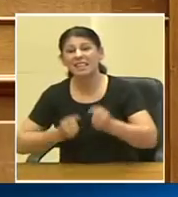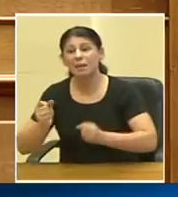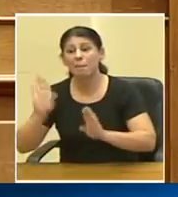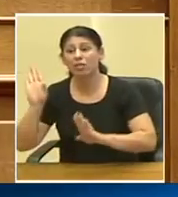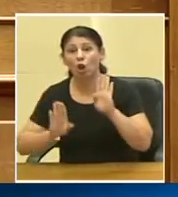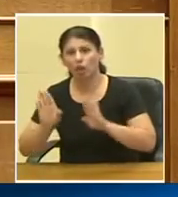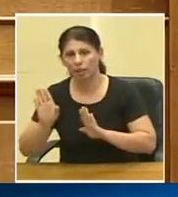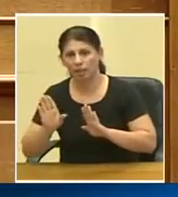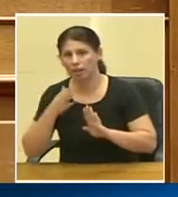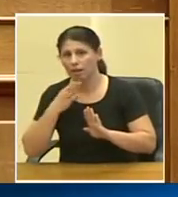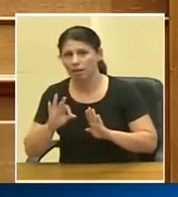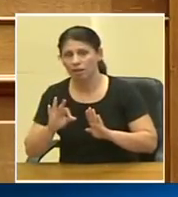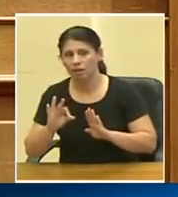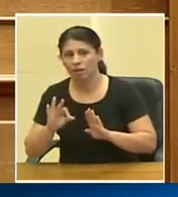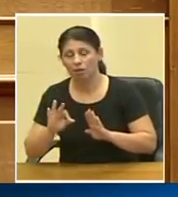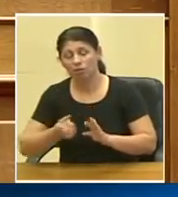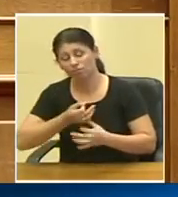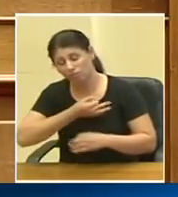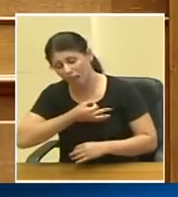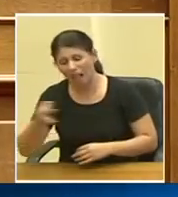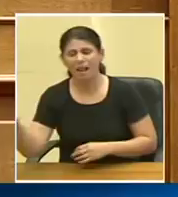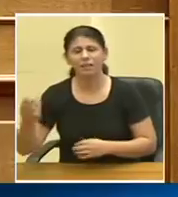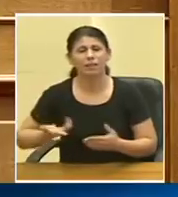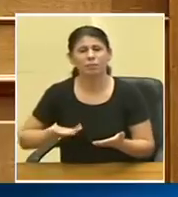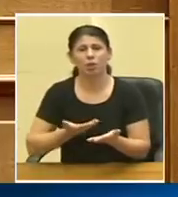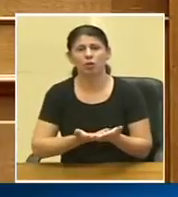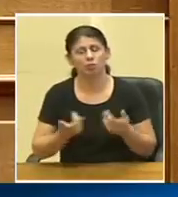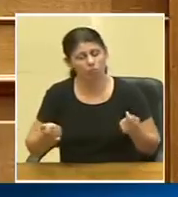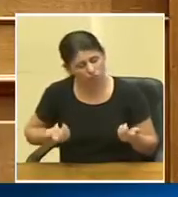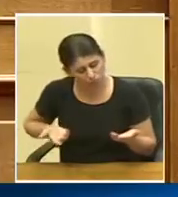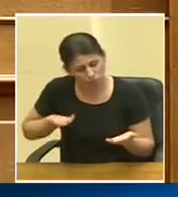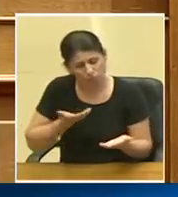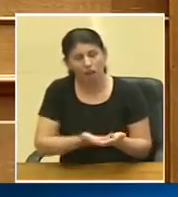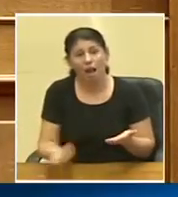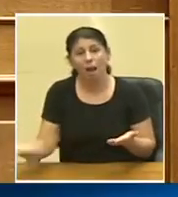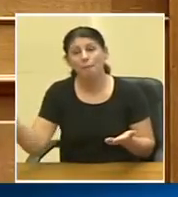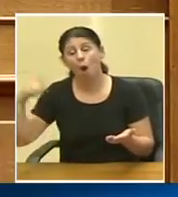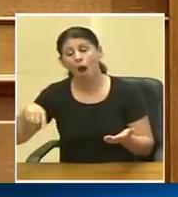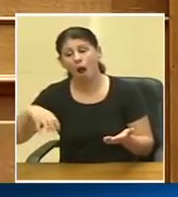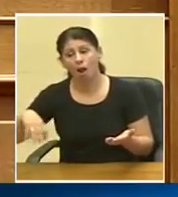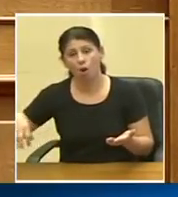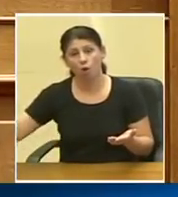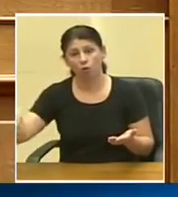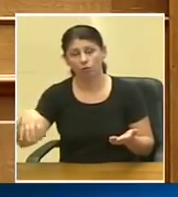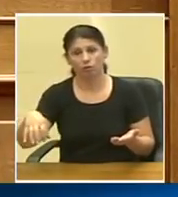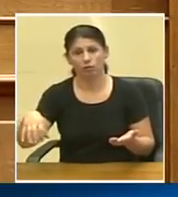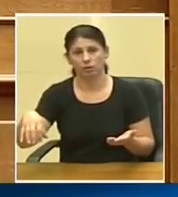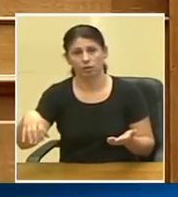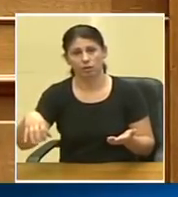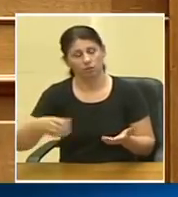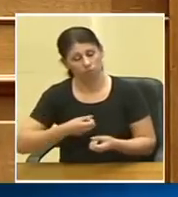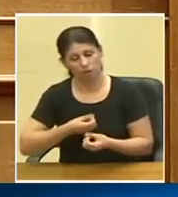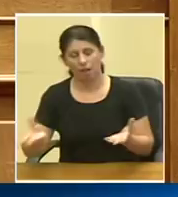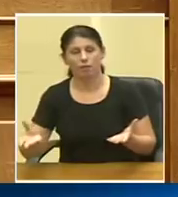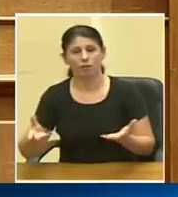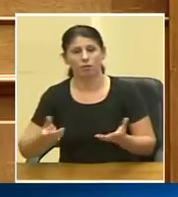της διότι είναι απείρως η καλύτερη πρόταση που έχει κατατεθεί από οποιοδήποτε άλλον έδωσε προσφορά